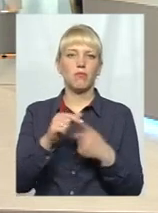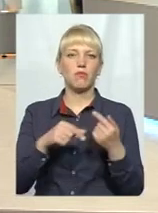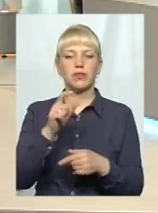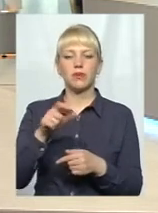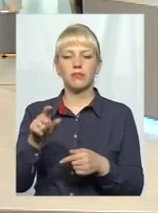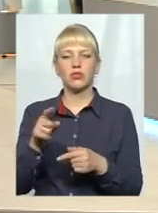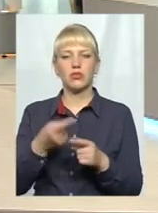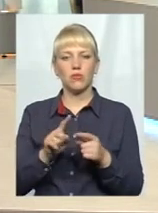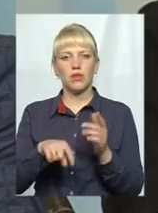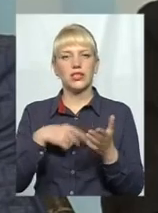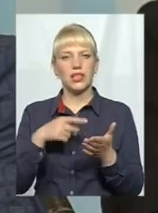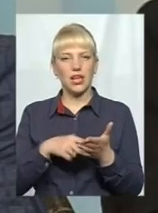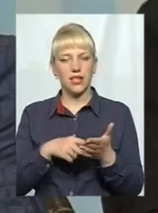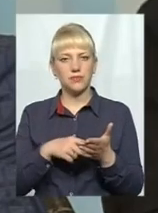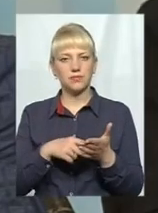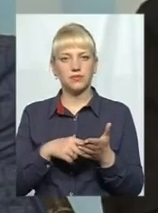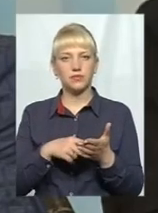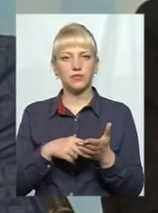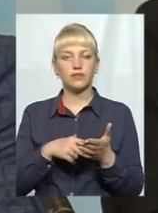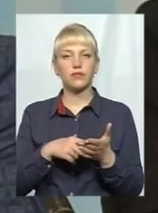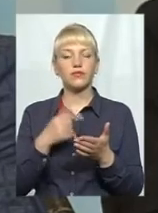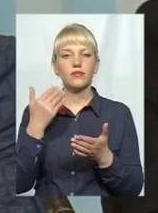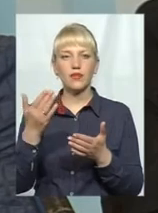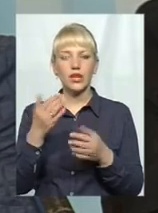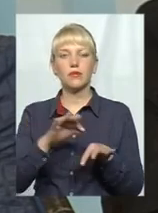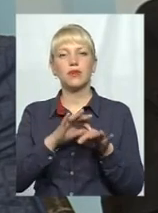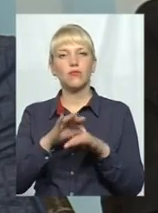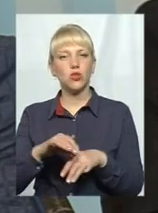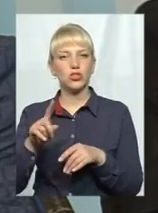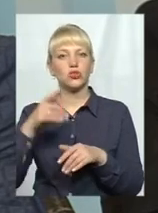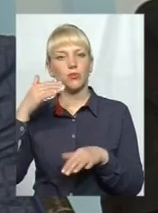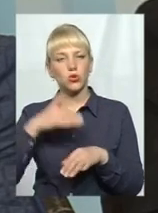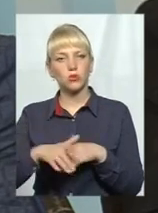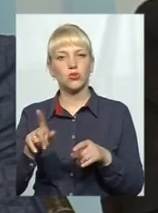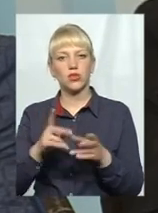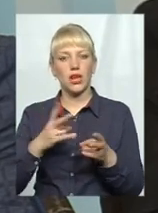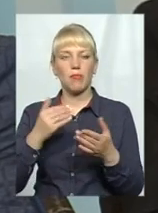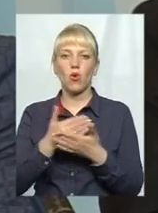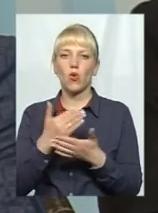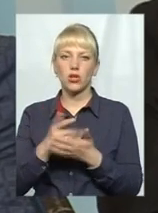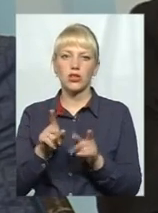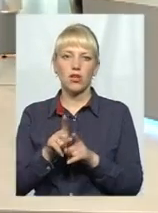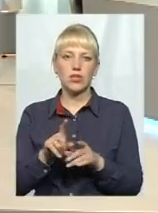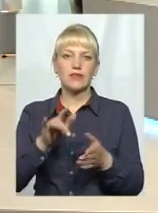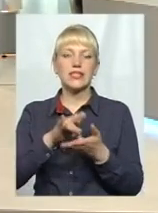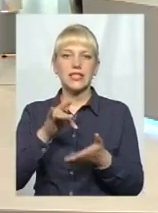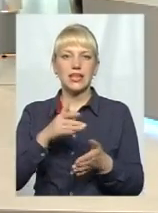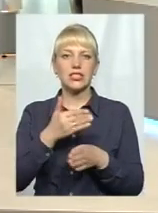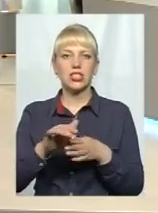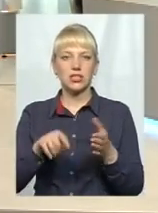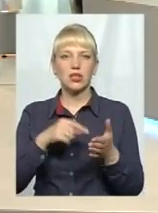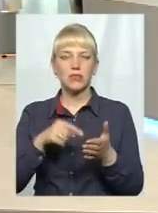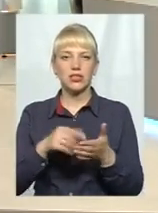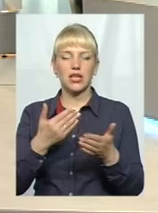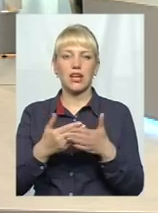питання все-таки їх приводити, щоб вони розуміли, що треба оновлювати це. Так само в центральній стилі міста є кіоски, які у